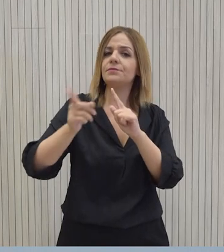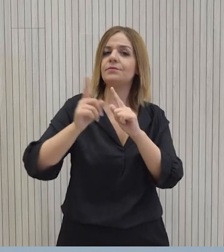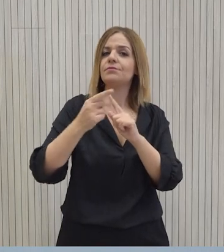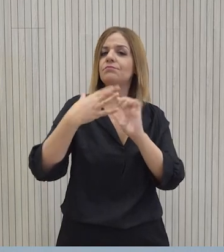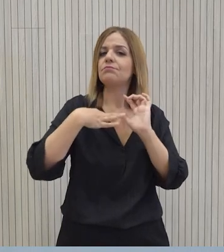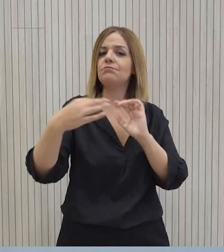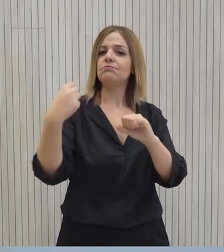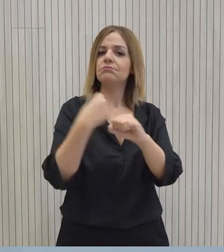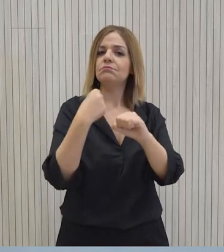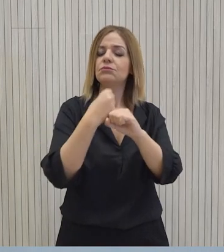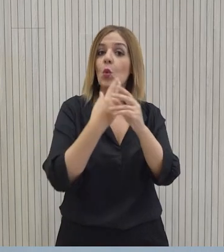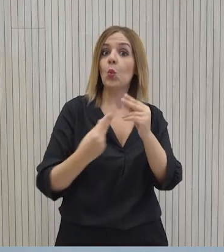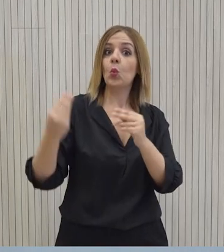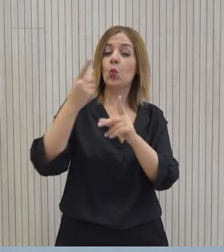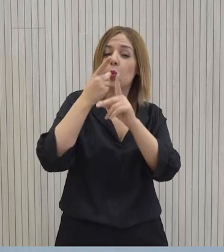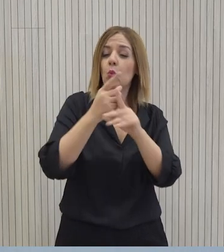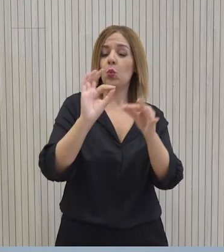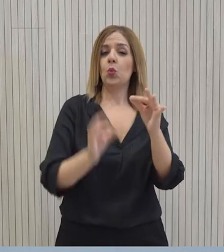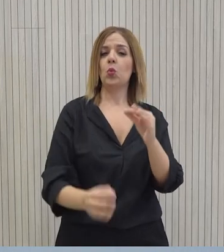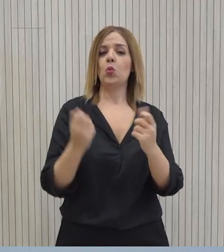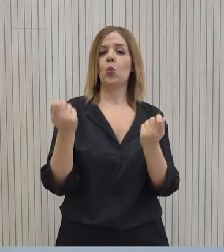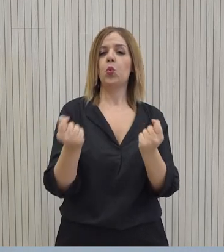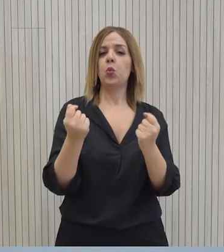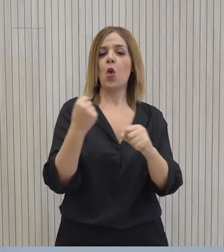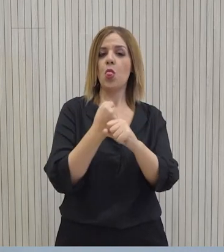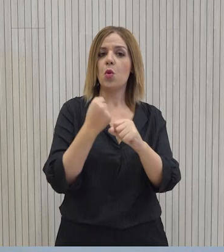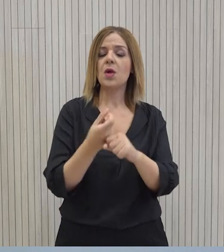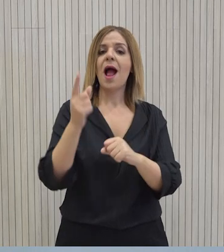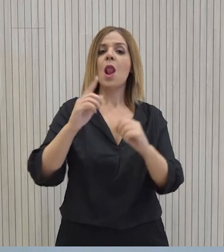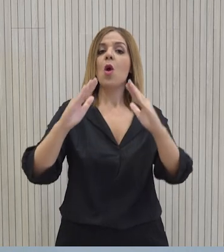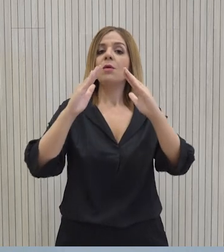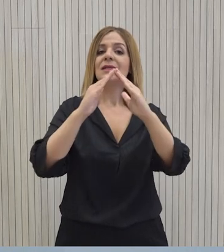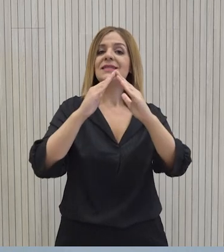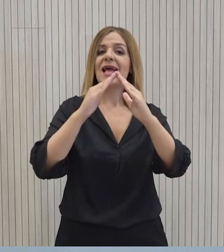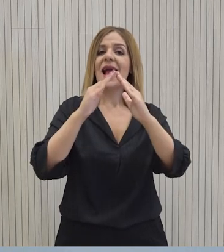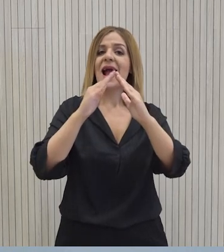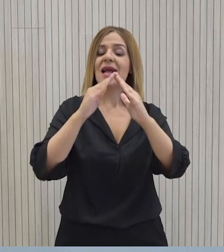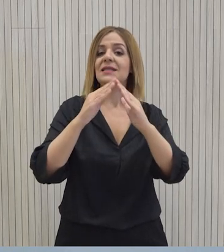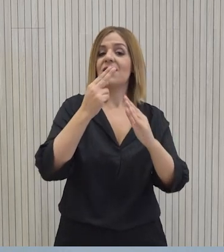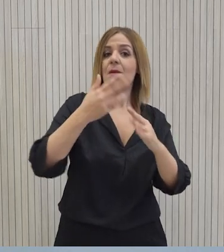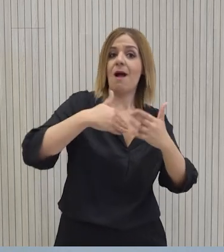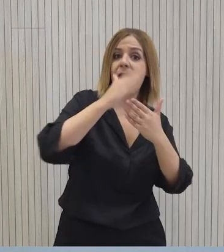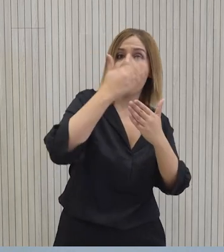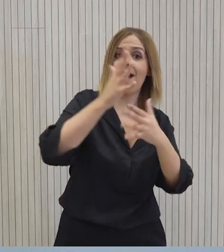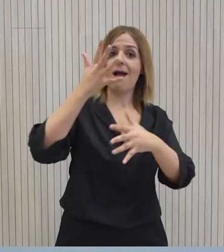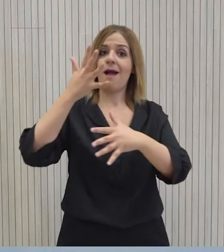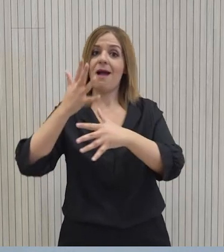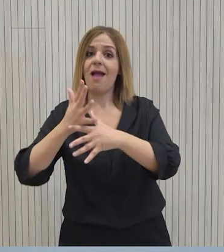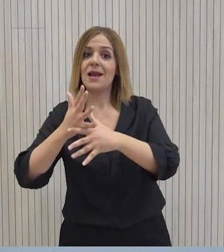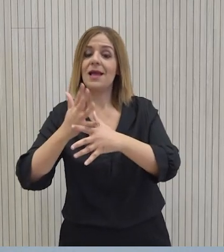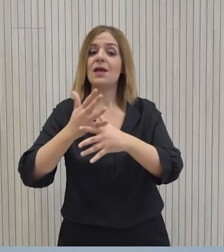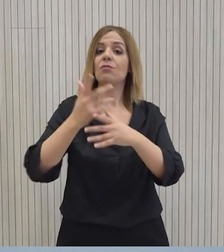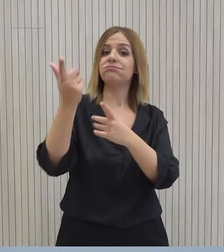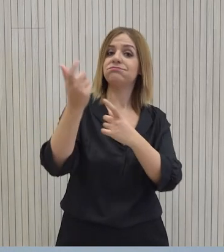απασχόληση υψηλής εξειδίκευσης. Τη νέα στεγαστική πολιτική και συγκεκριμένα το σχέδιο Build to Rent και την αναθεώρηση των πολυοδομικών